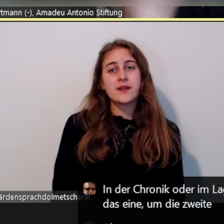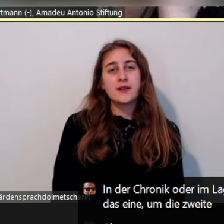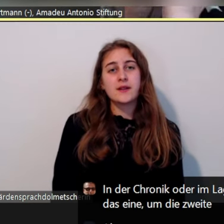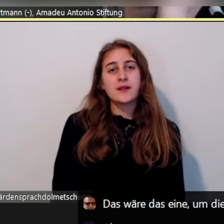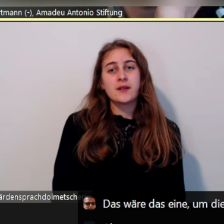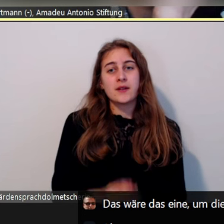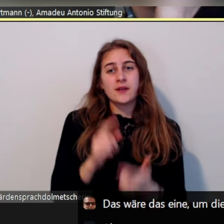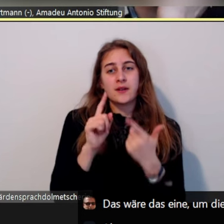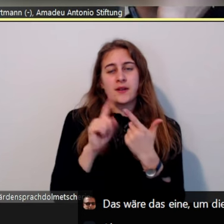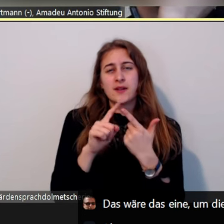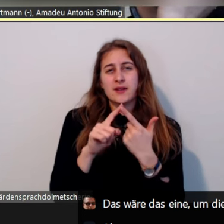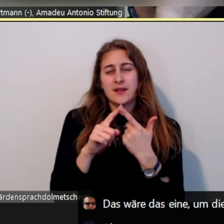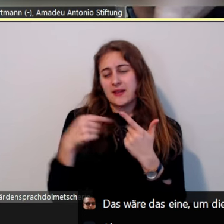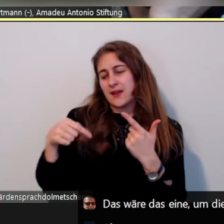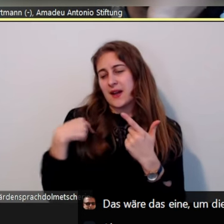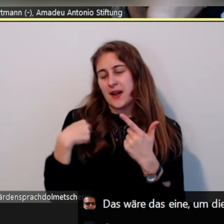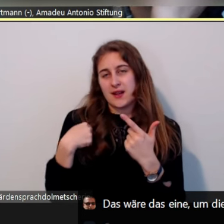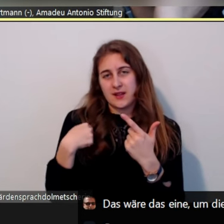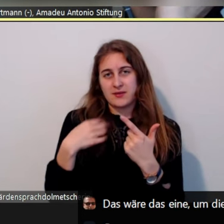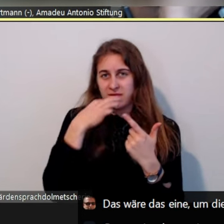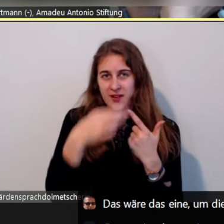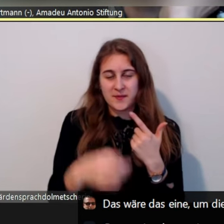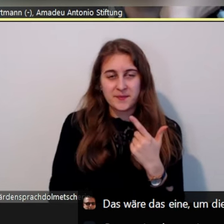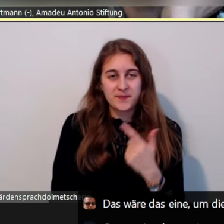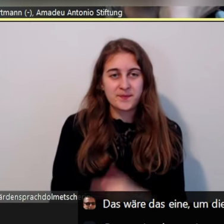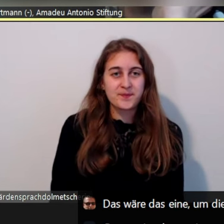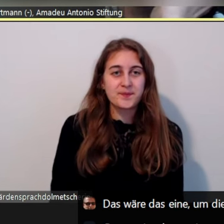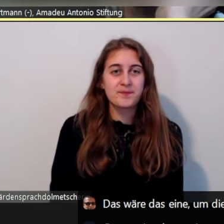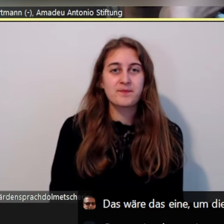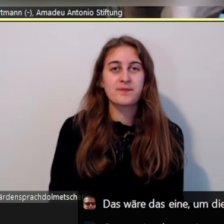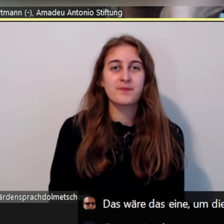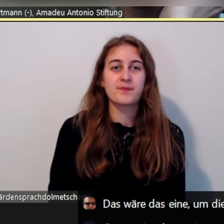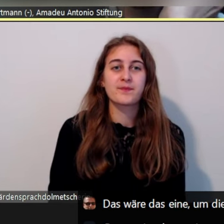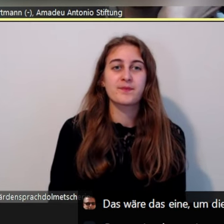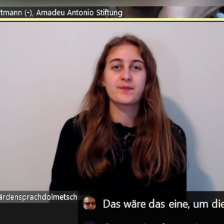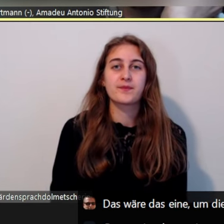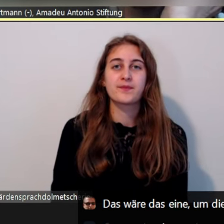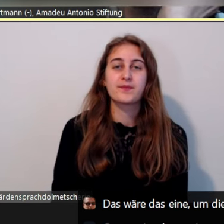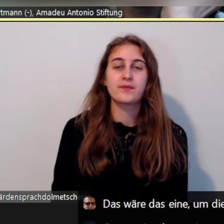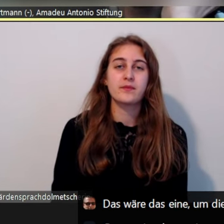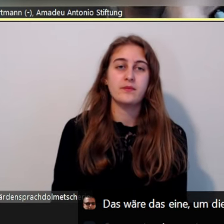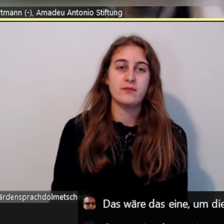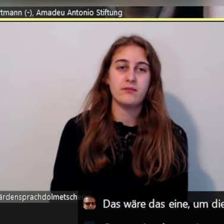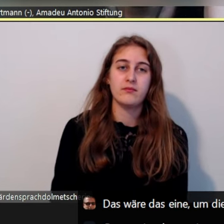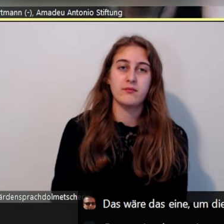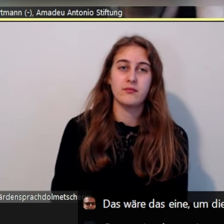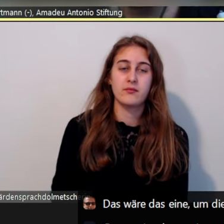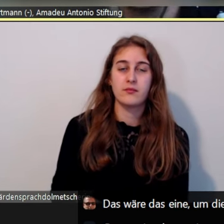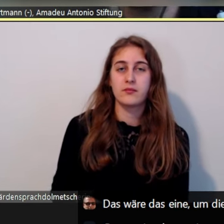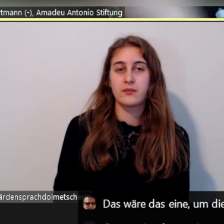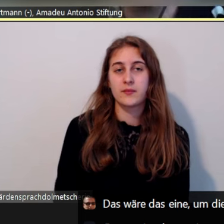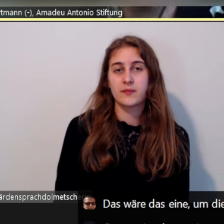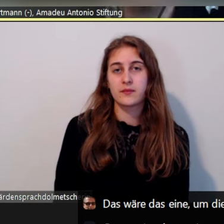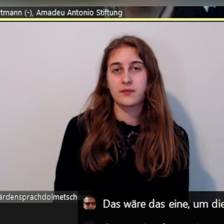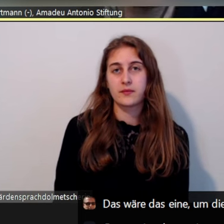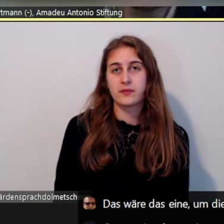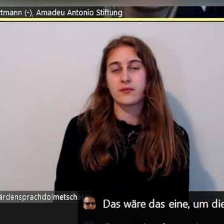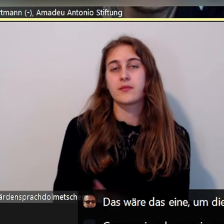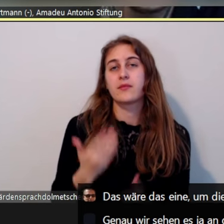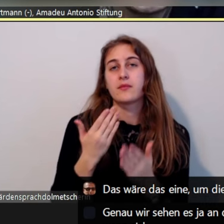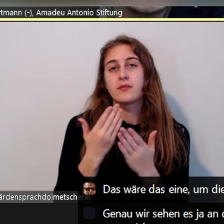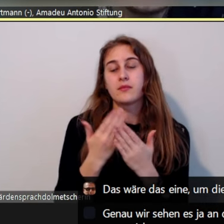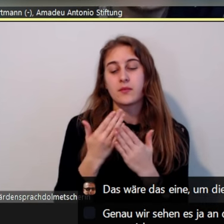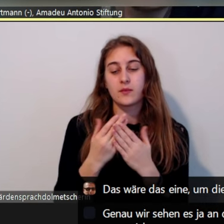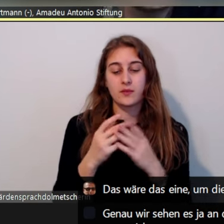stelle ich dann gleich noch. Genau, wir sehen es ja auf der Analyseebene vor allen Dingen daran, wenn sich